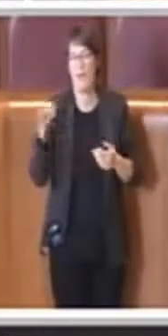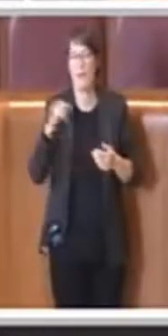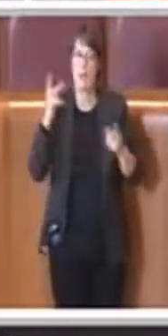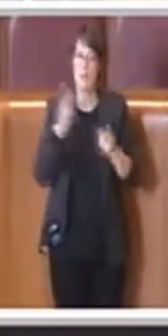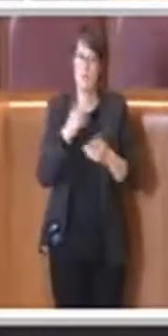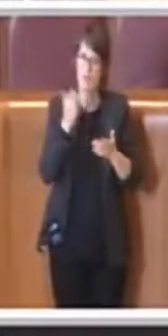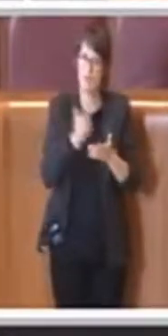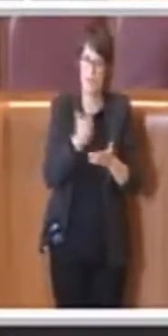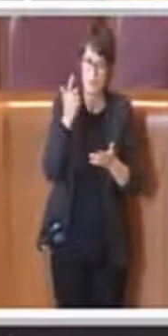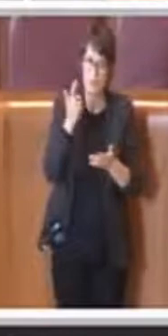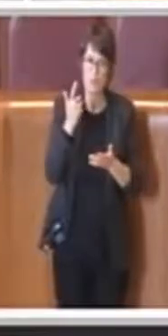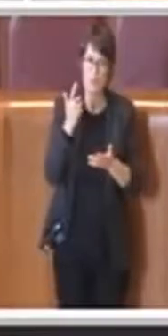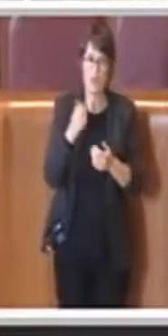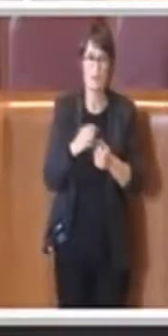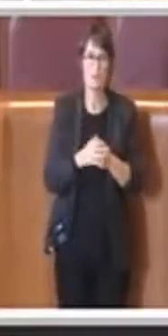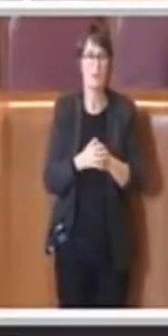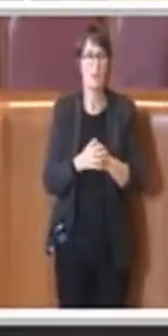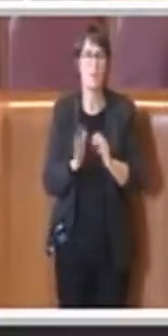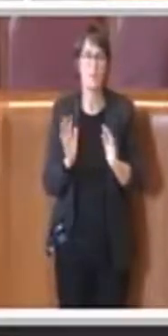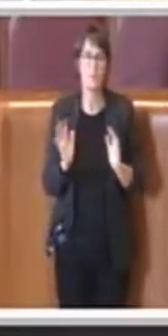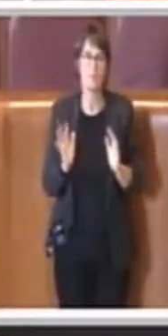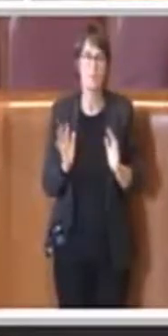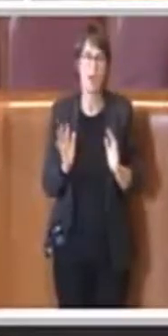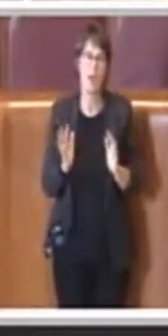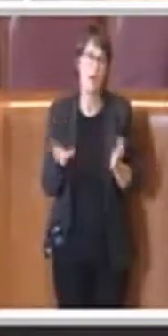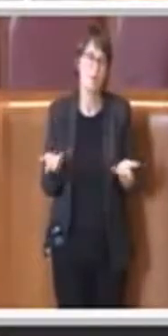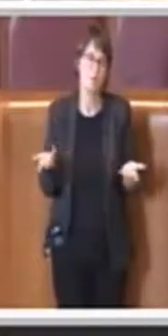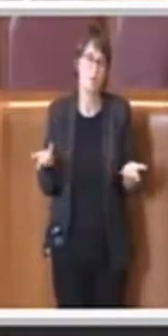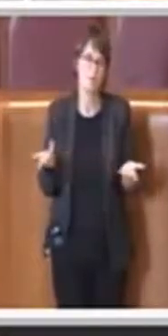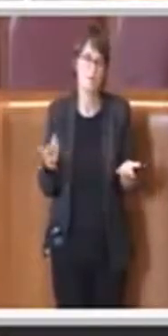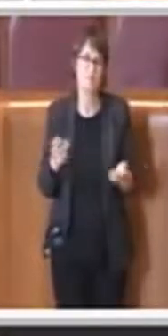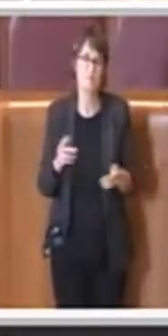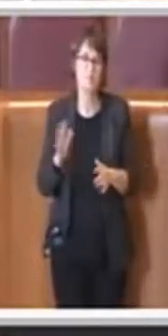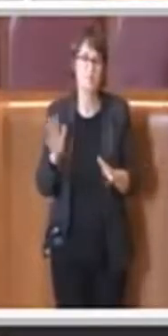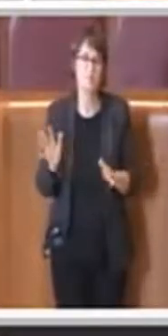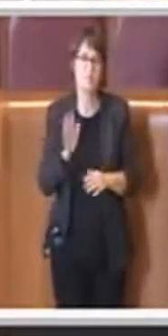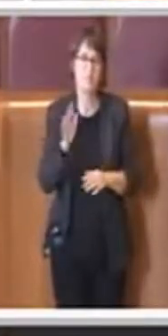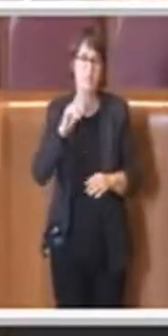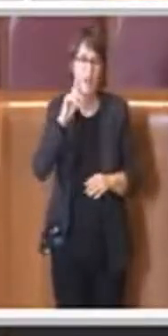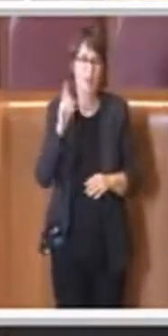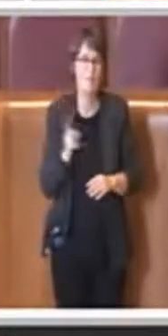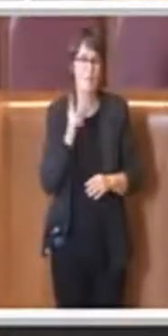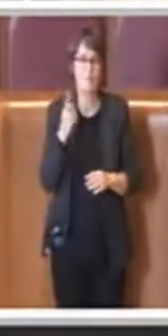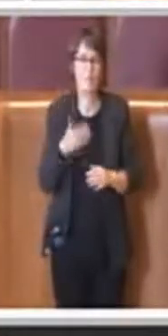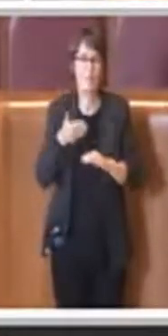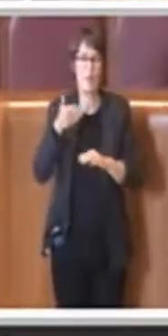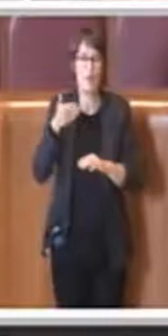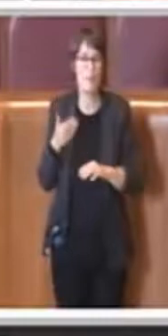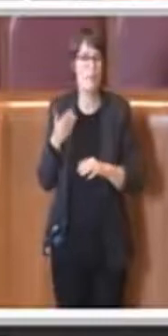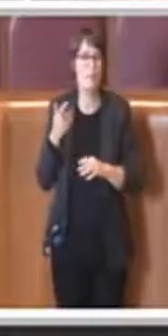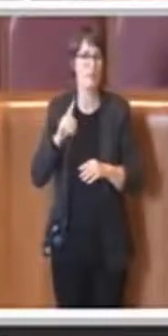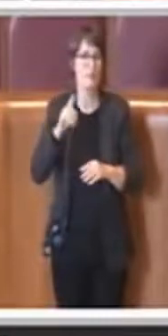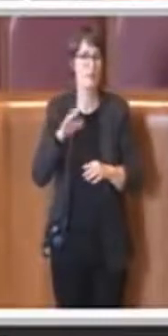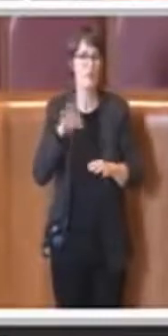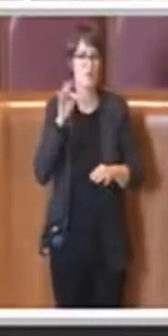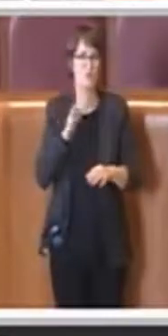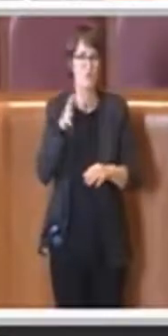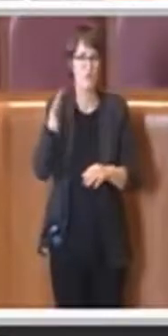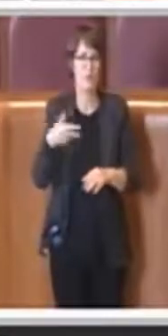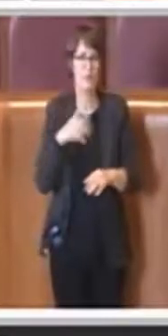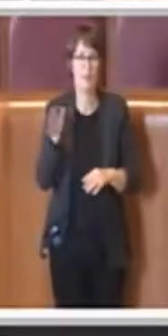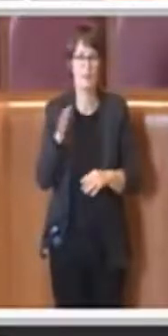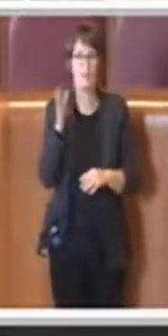ovviamente, rispetto magari a altre forme di consultazioni anche digitali o telematiche che